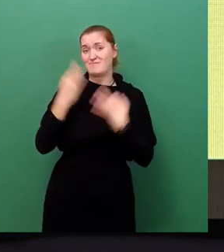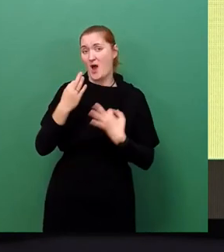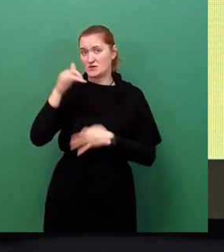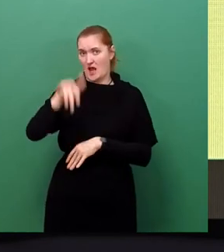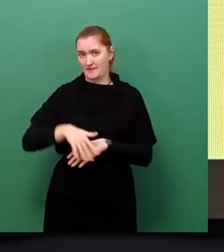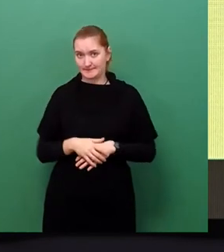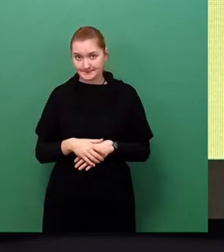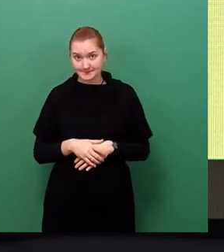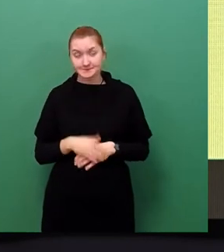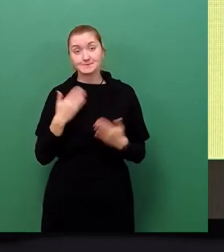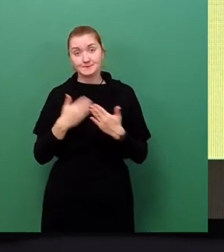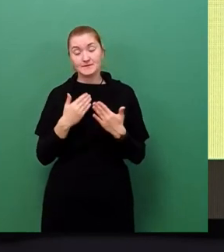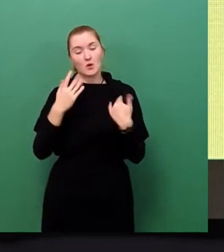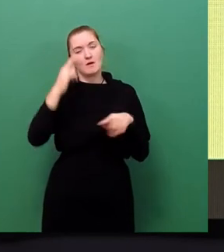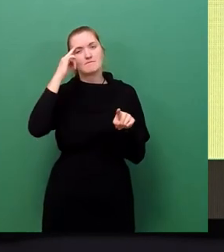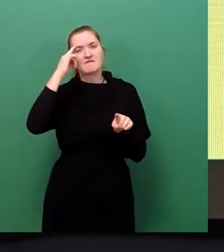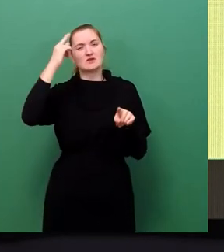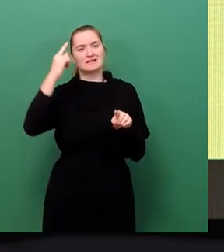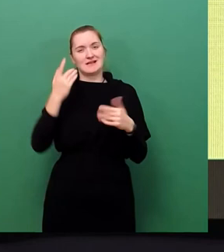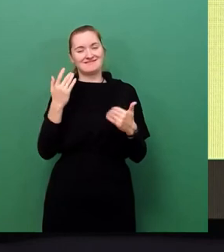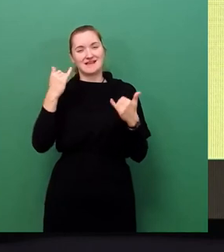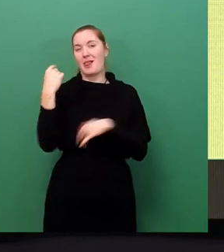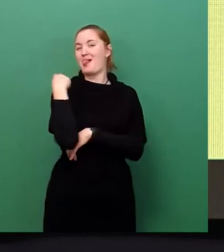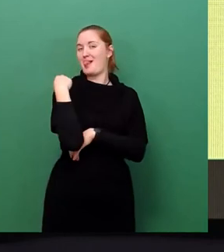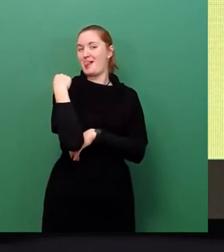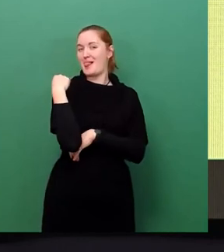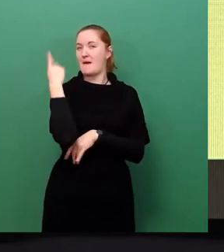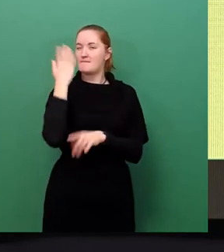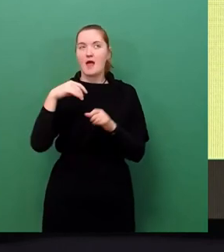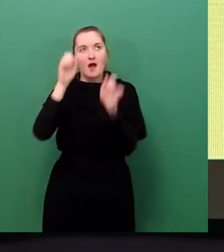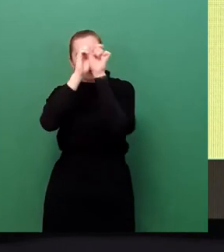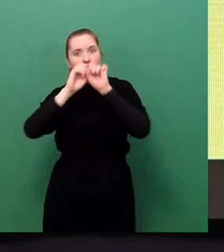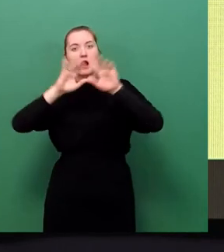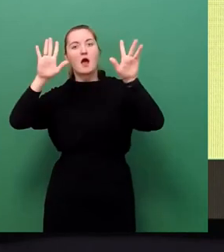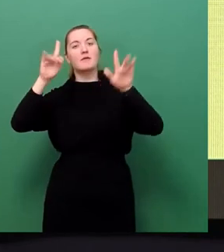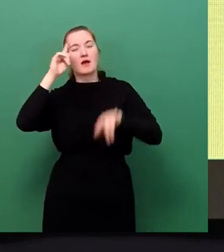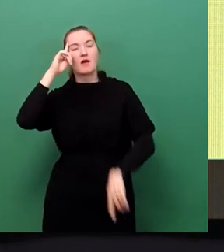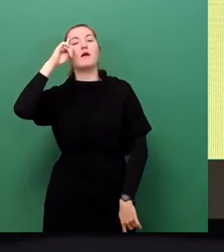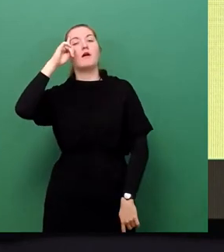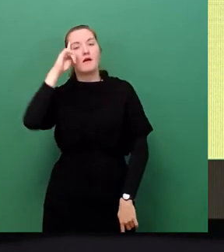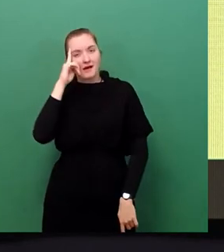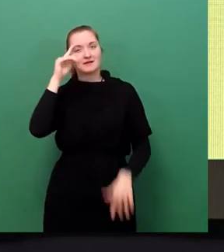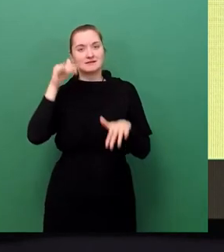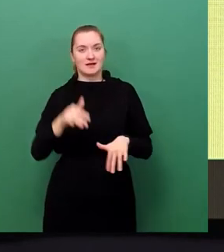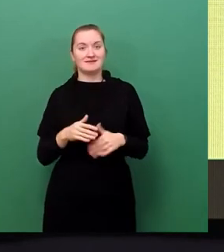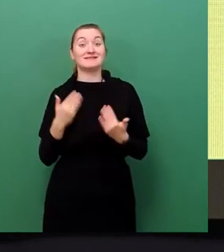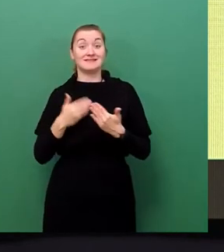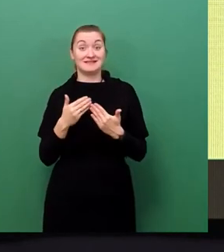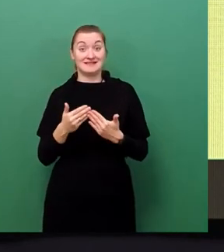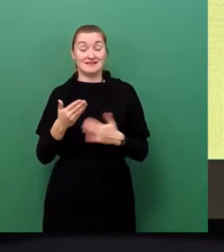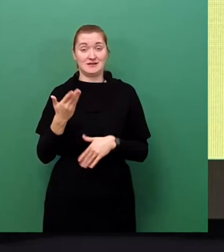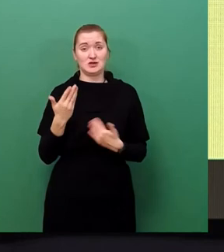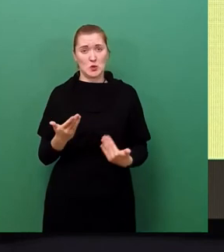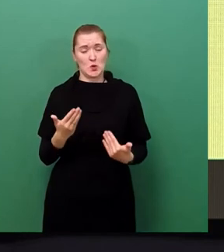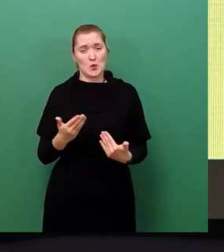Und genau dieses Bewusstsein ist durch dieses Ereignis jetzt geschärft worden. Insofern zeigt uns dieses Ereignis, wo schon